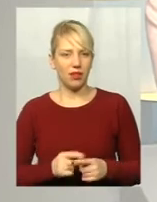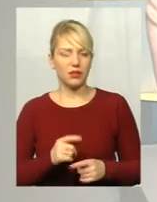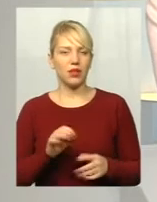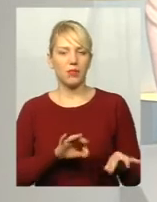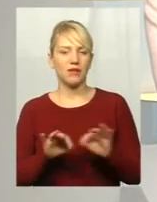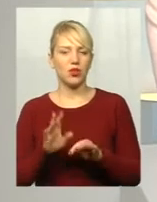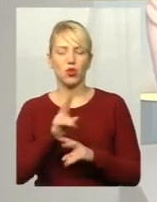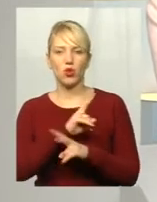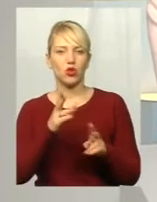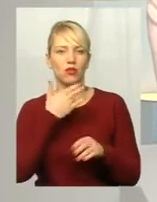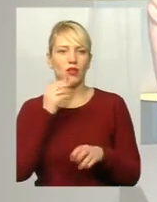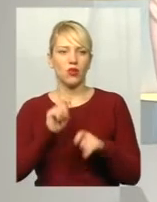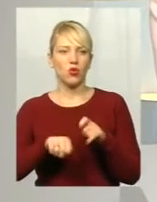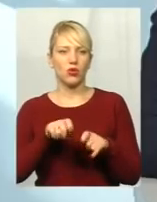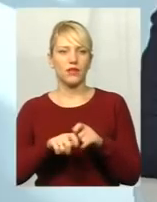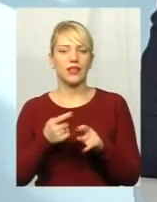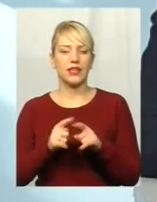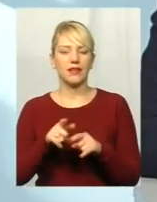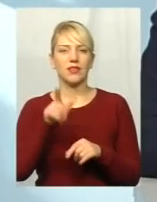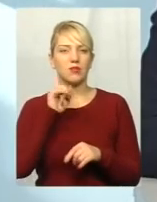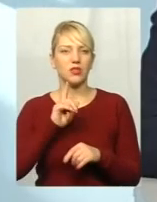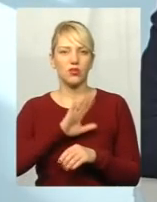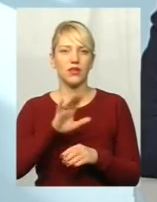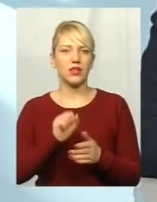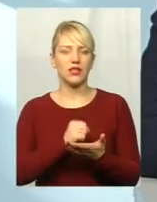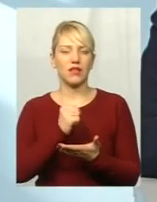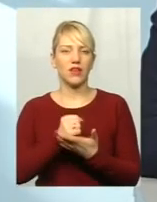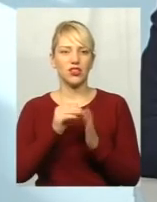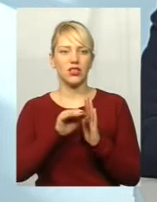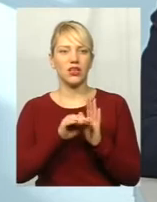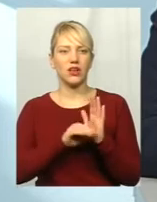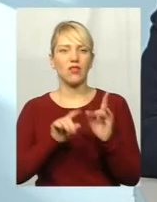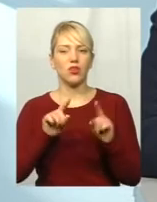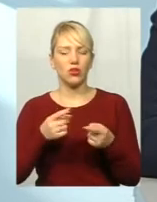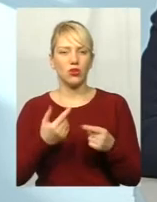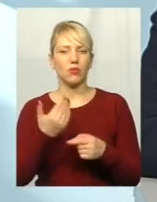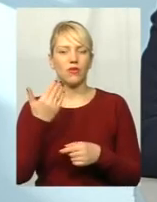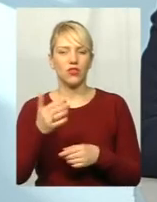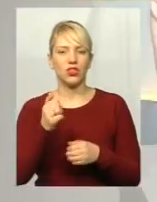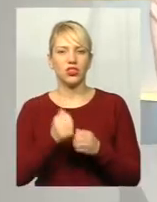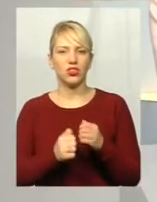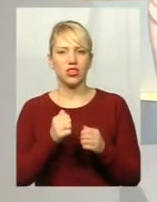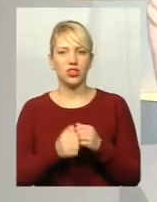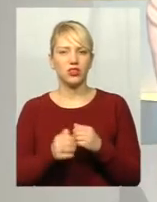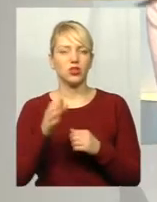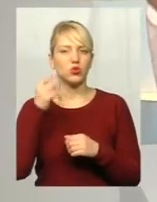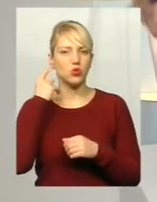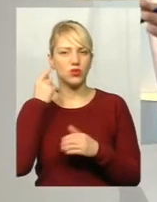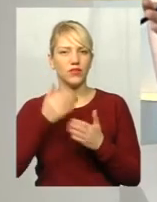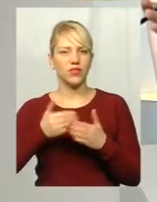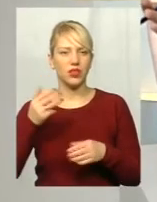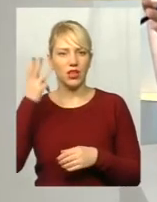в тих тимчасових незатверджених графіках, і тому не часто, точніше, доводиться чути від